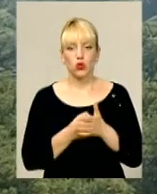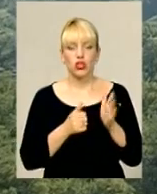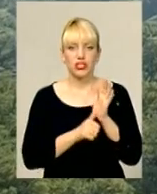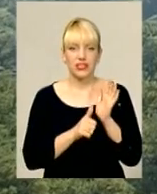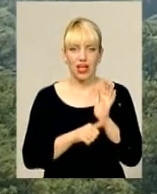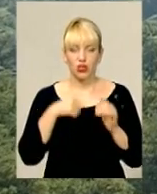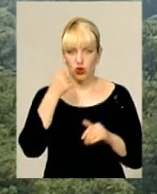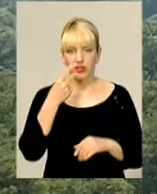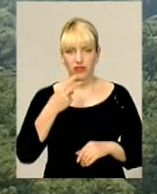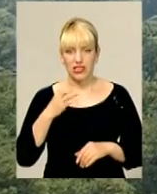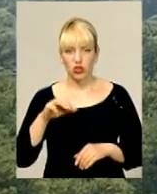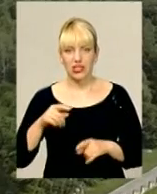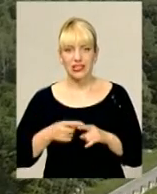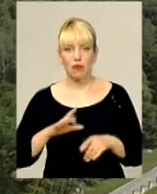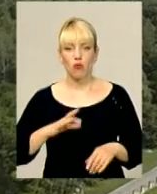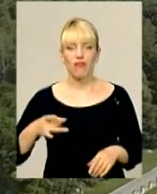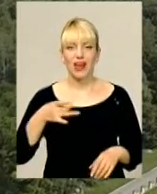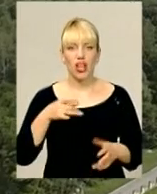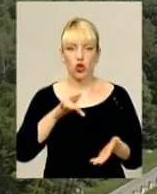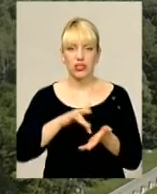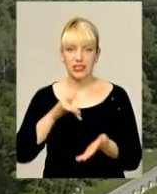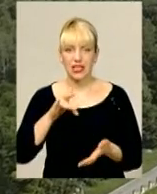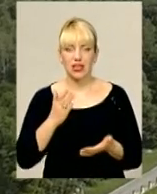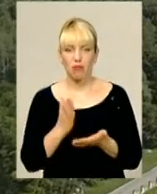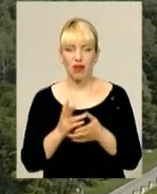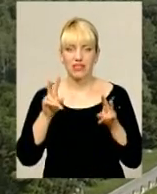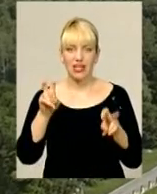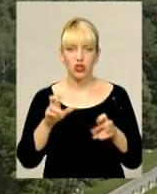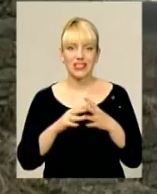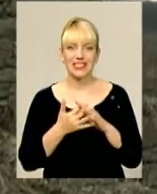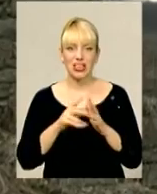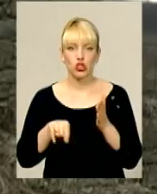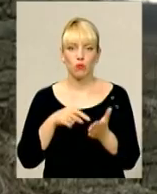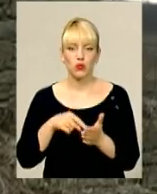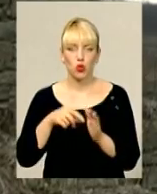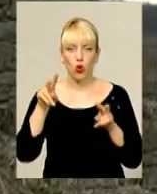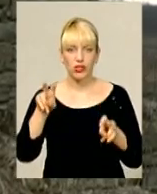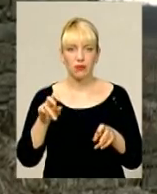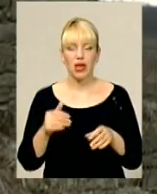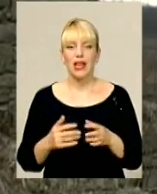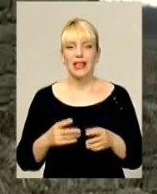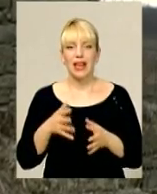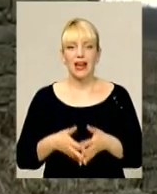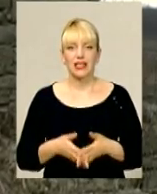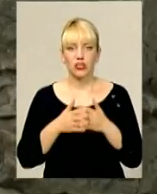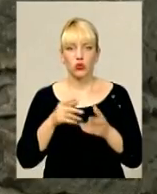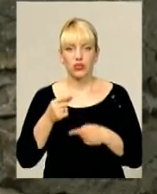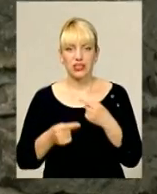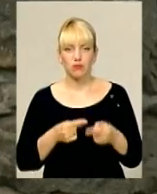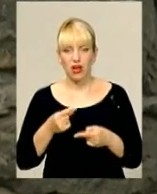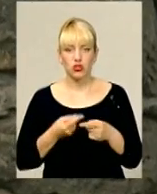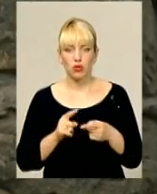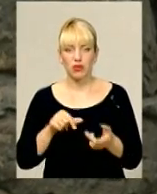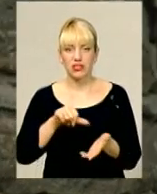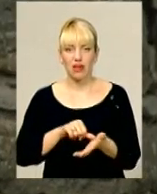століття Сатанів був районним центром і мав статус селища міського типу. Архітектурна ж спадщина населеного пункту представлена пам'ятками